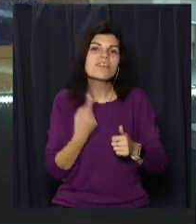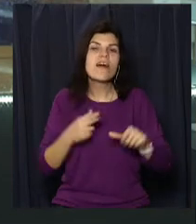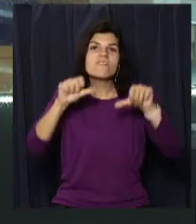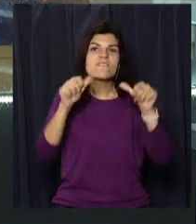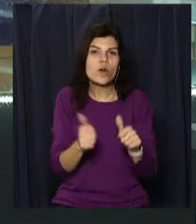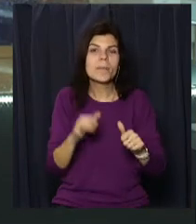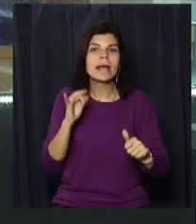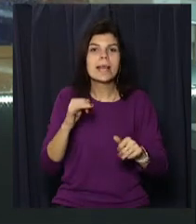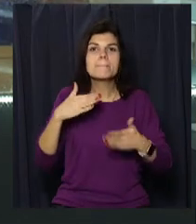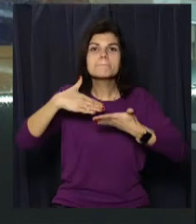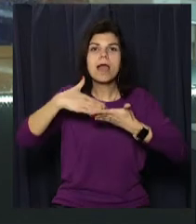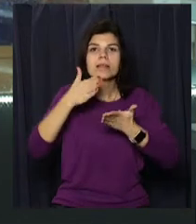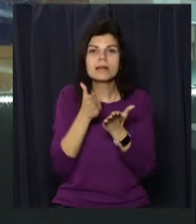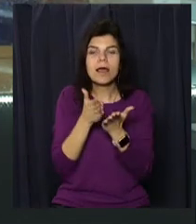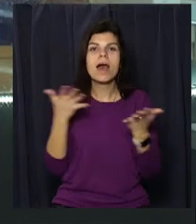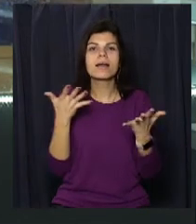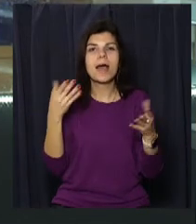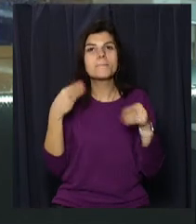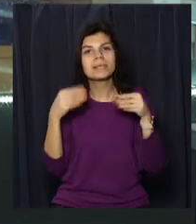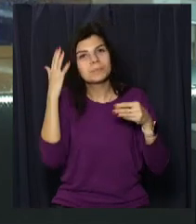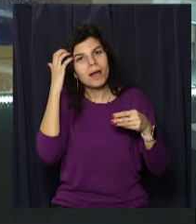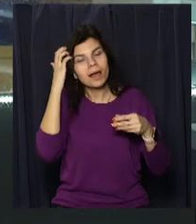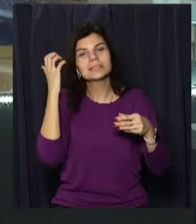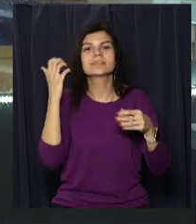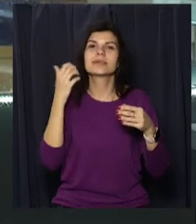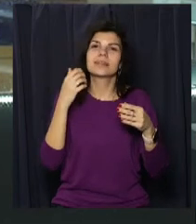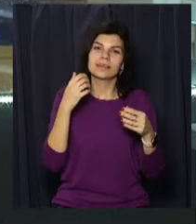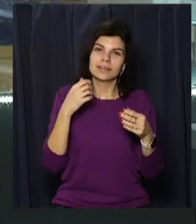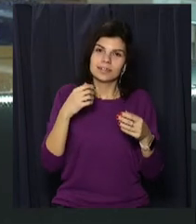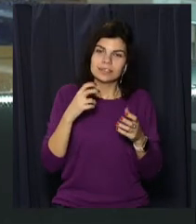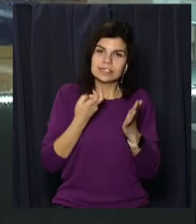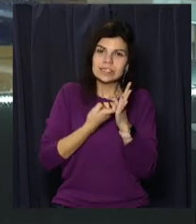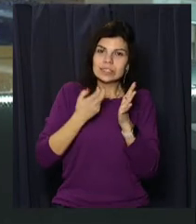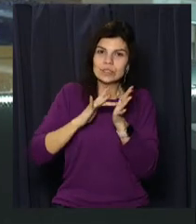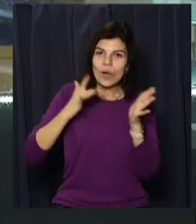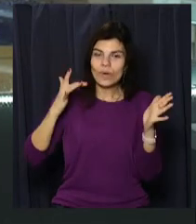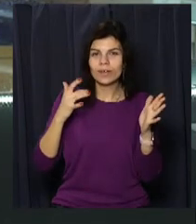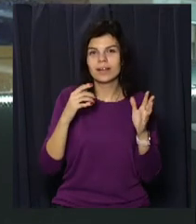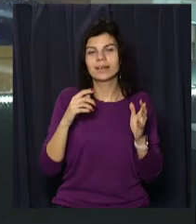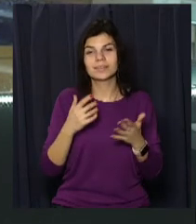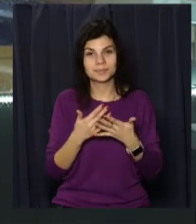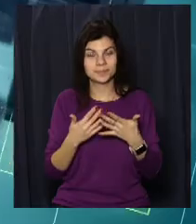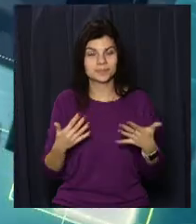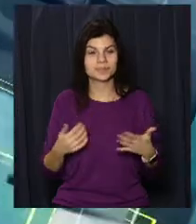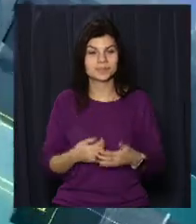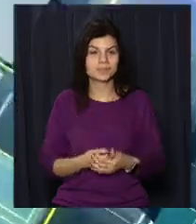формами та матеріалами. Як зробити свою ялинку унікальною, поради збирала наша Вікторія Вахрушина.